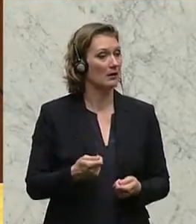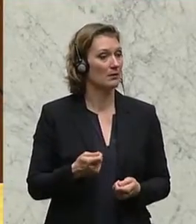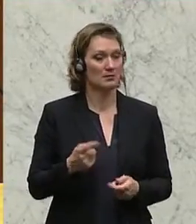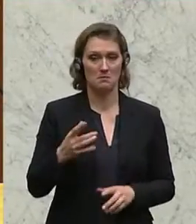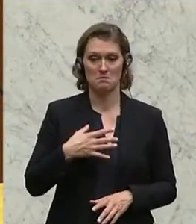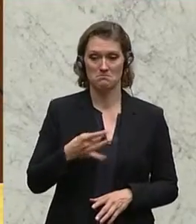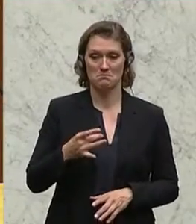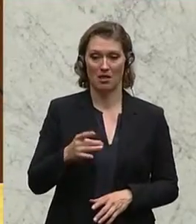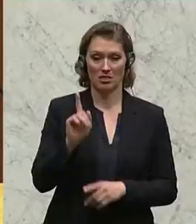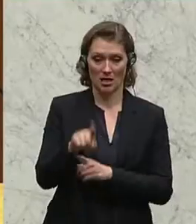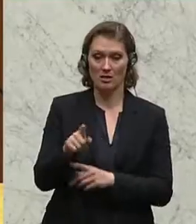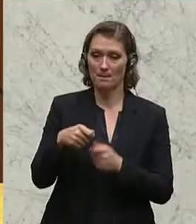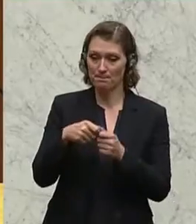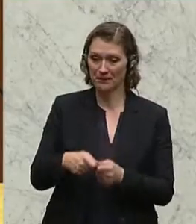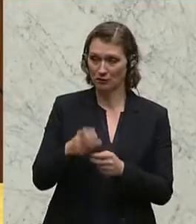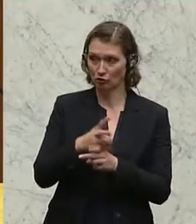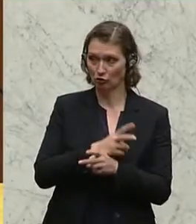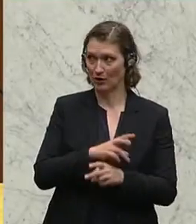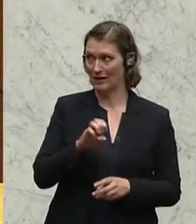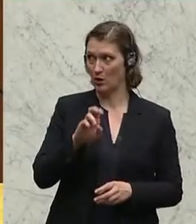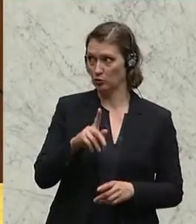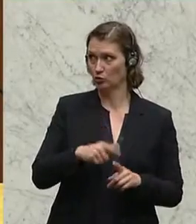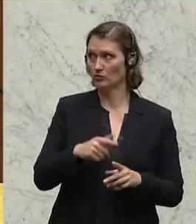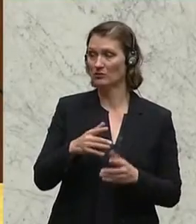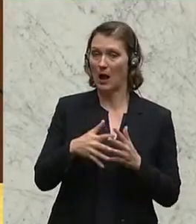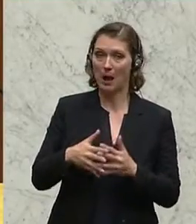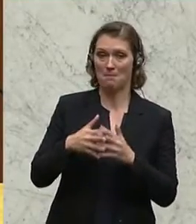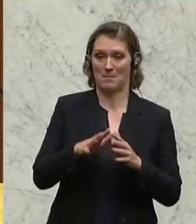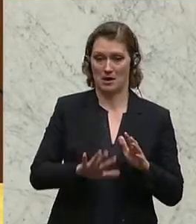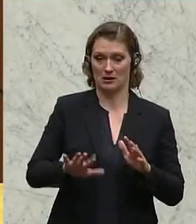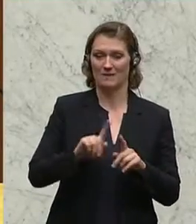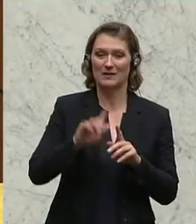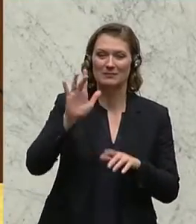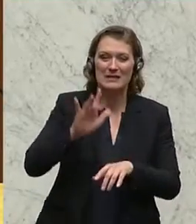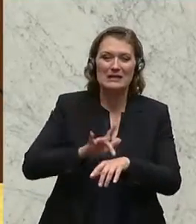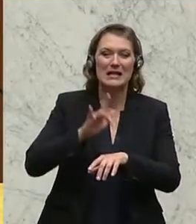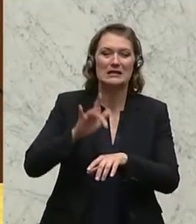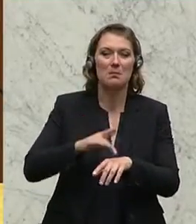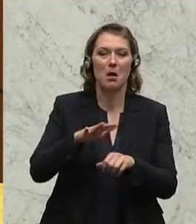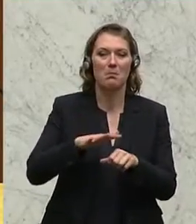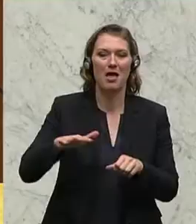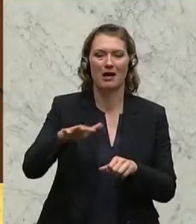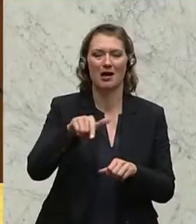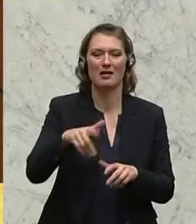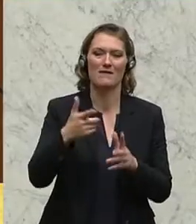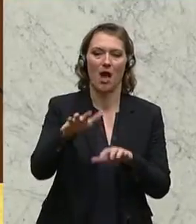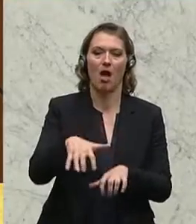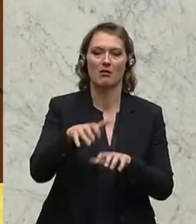den Mandatsgebern, nämlich von den Mitgliedstaaten der Europäischen Union und von den Vereinigten Staaten, als die sensiblen Bereiche der jeweiligen